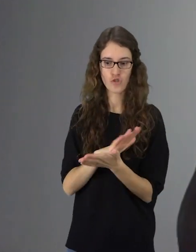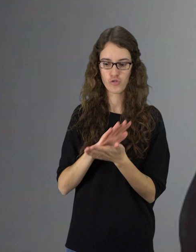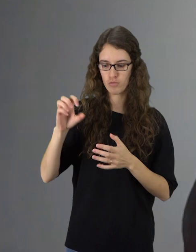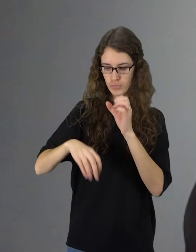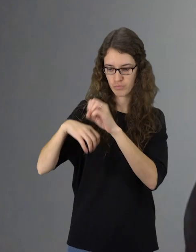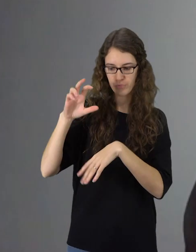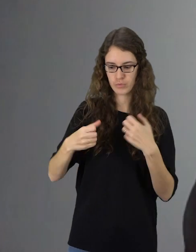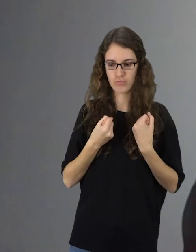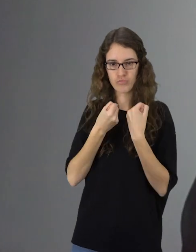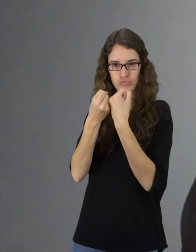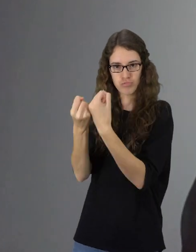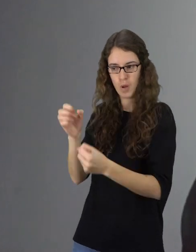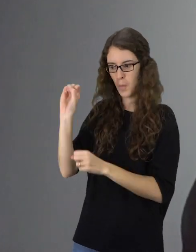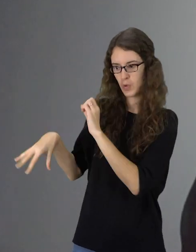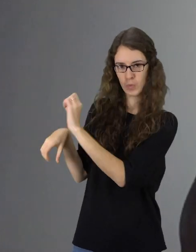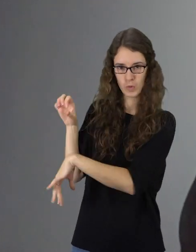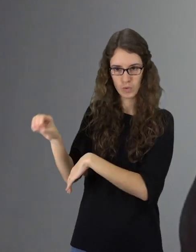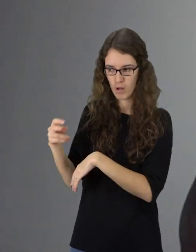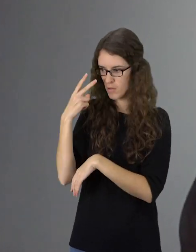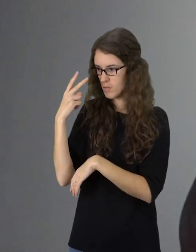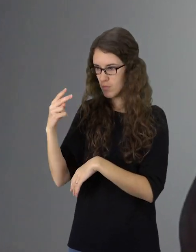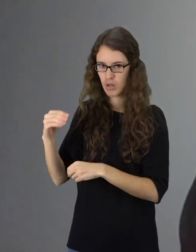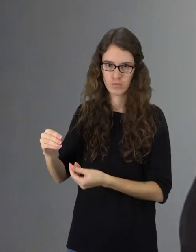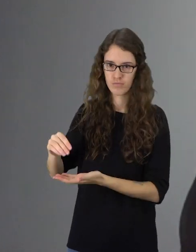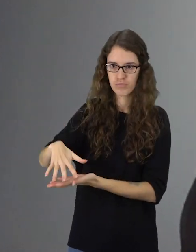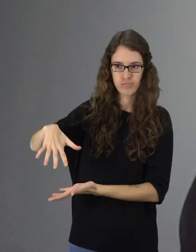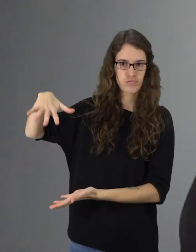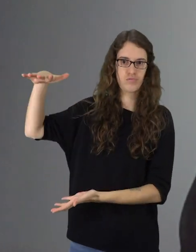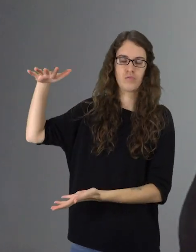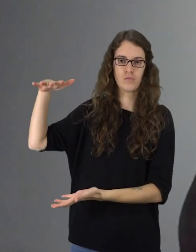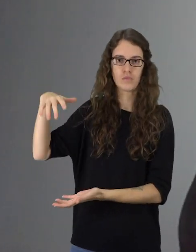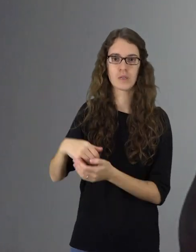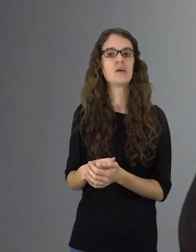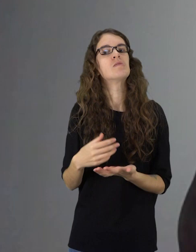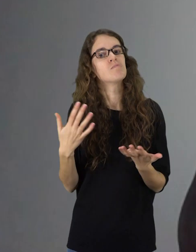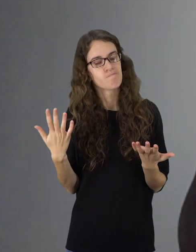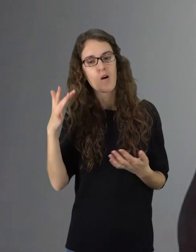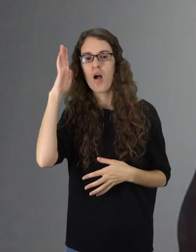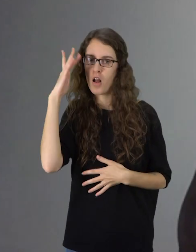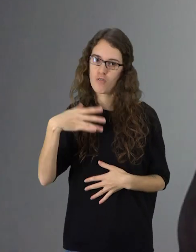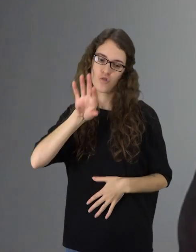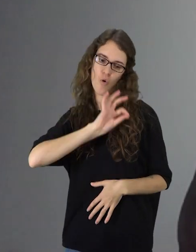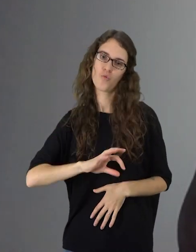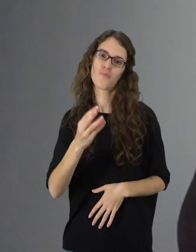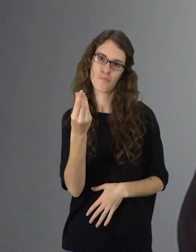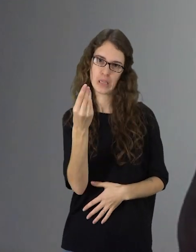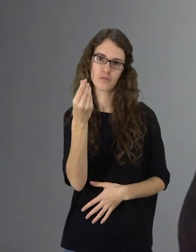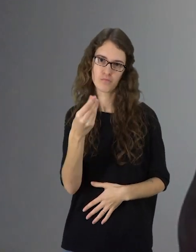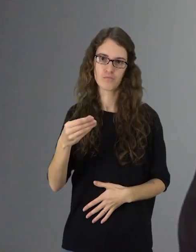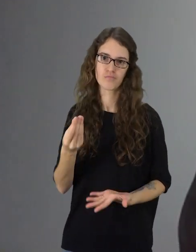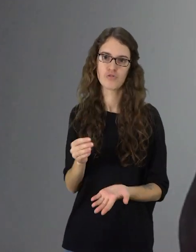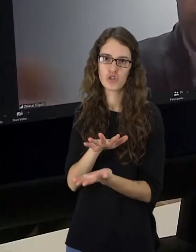eikštelės yra pastoja įaugantis. Tai dėl to mes manom, kad tai tikrai yra racionalus lėšų panaudojimas,